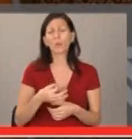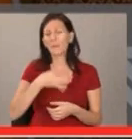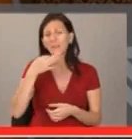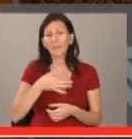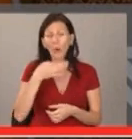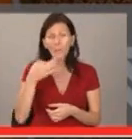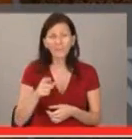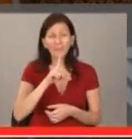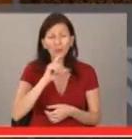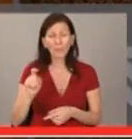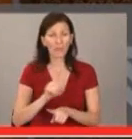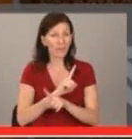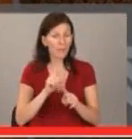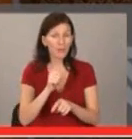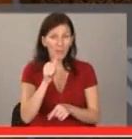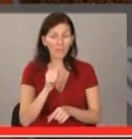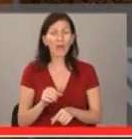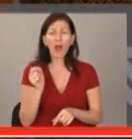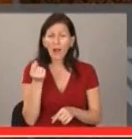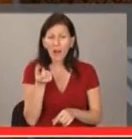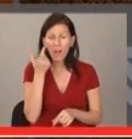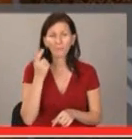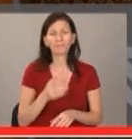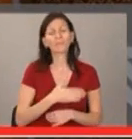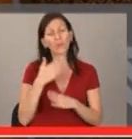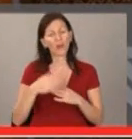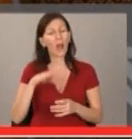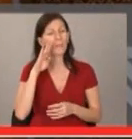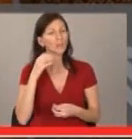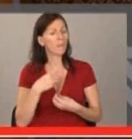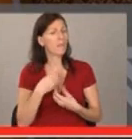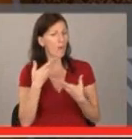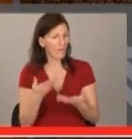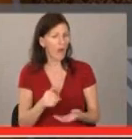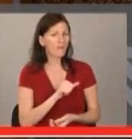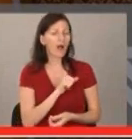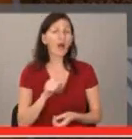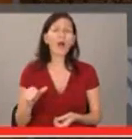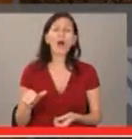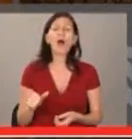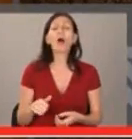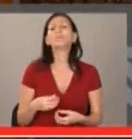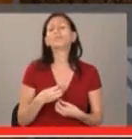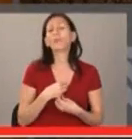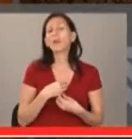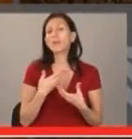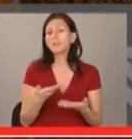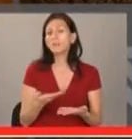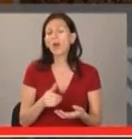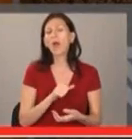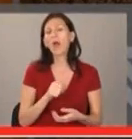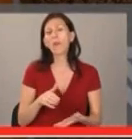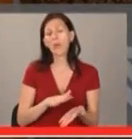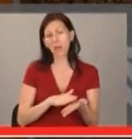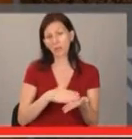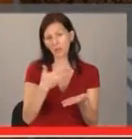Аз ги убеждавах сто пъти, че няма да пия. Дори играм. И накрая баща ми повярва. Довери ми се